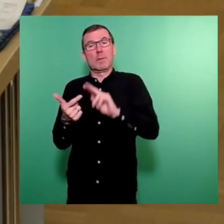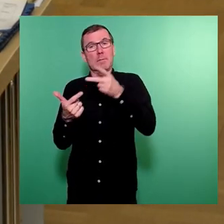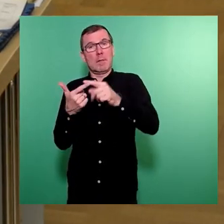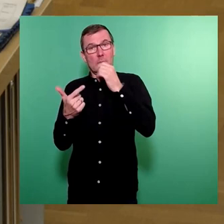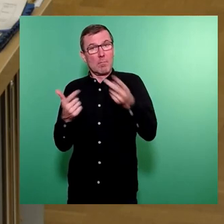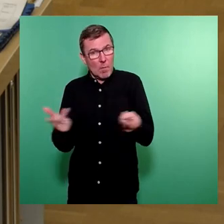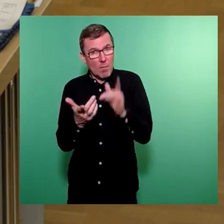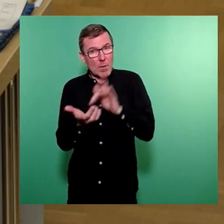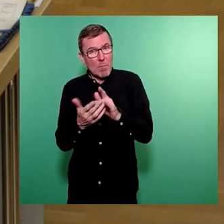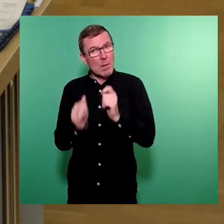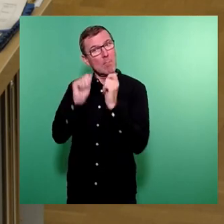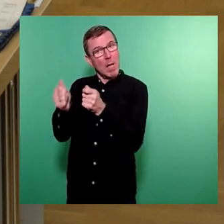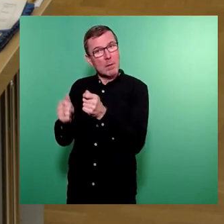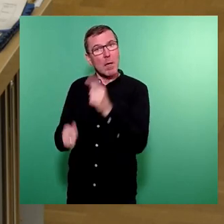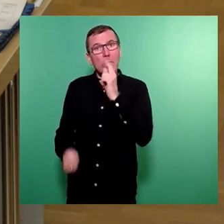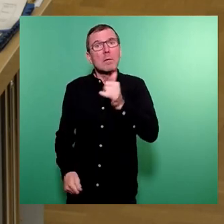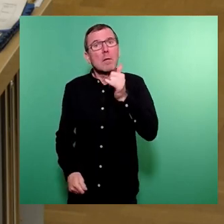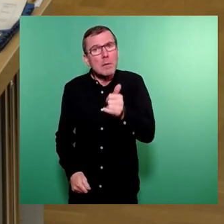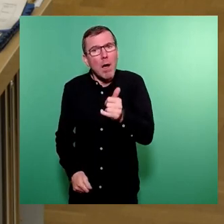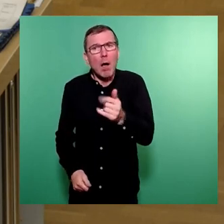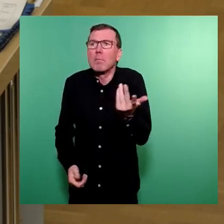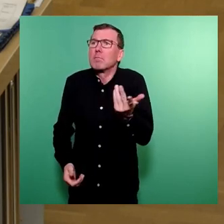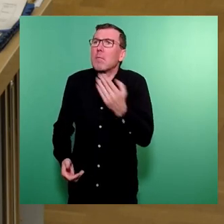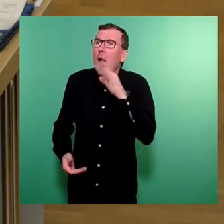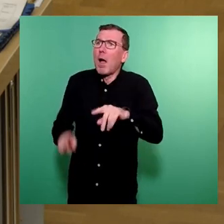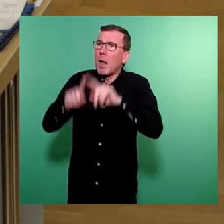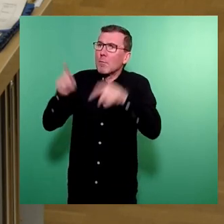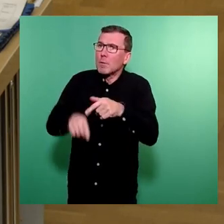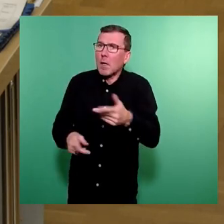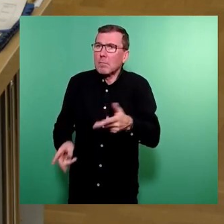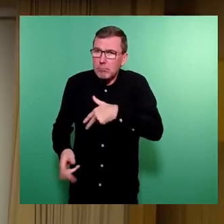beantragt und wenn ja, wie ist der Bescheid dafür ausgefallen?